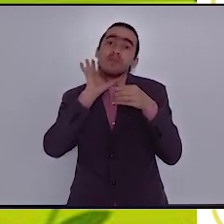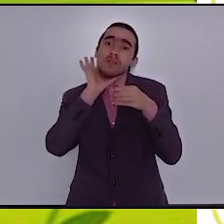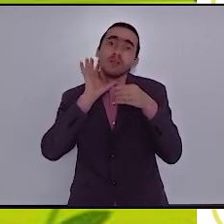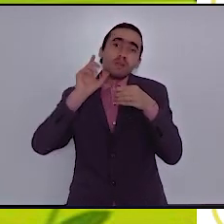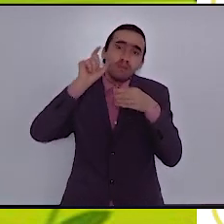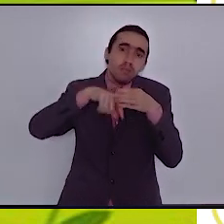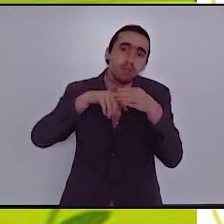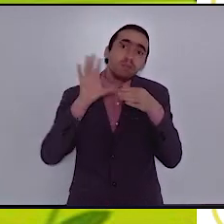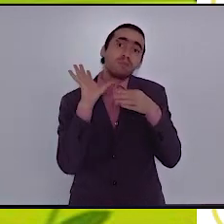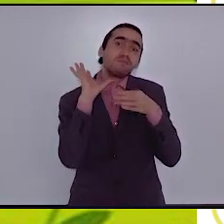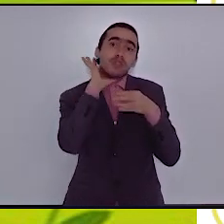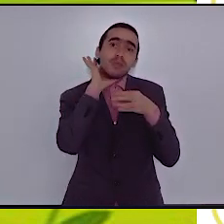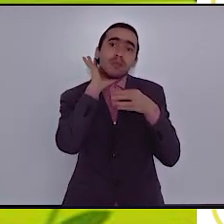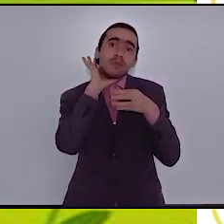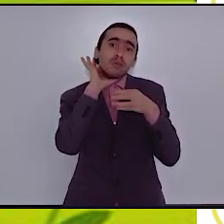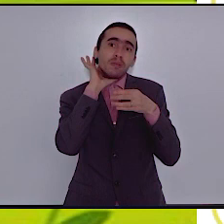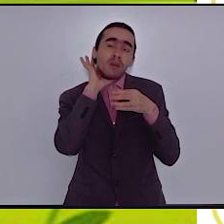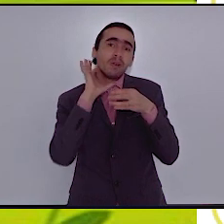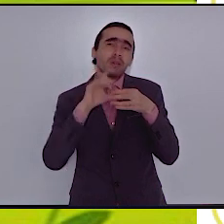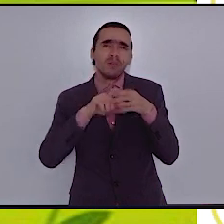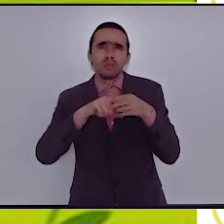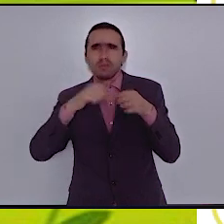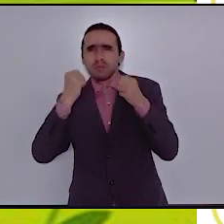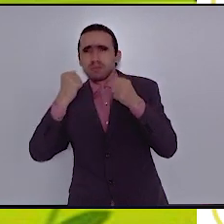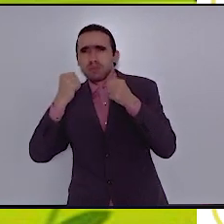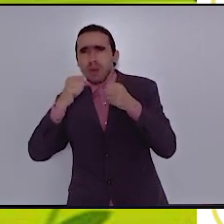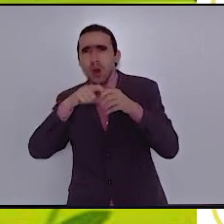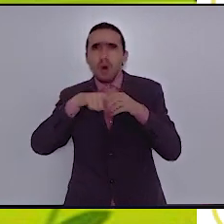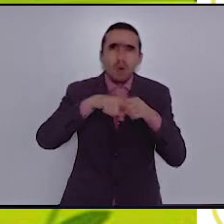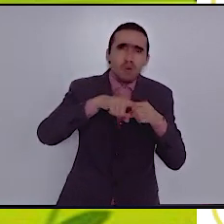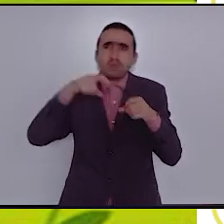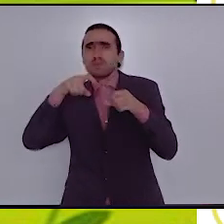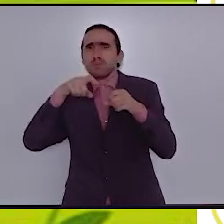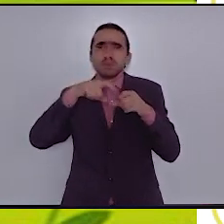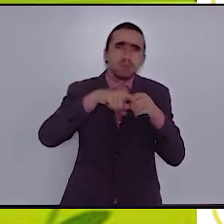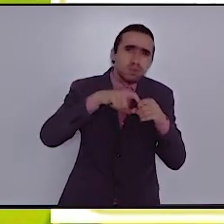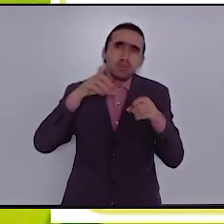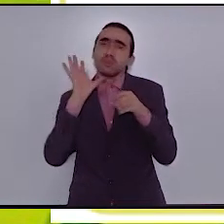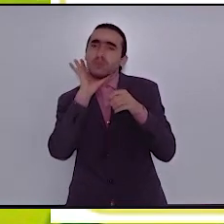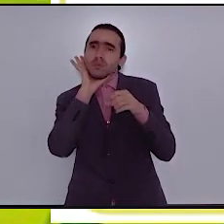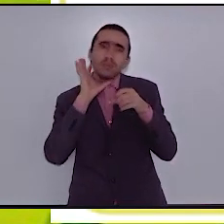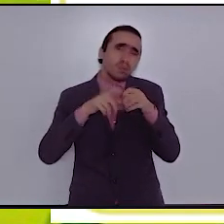الضيق ووجد صعوبة في إخراجه منها